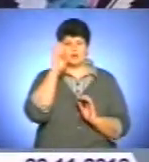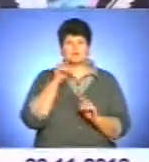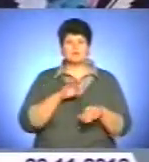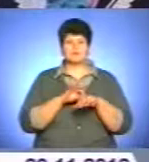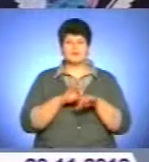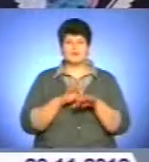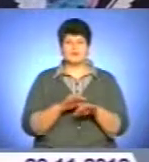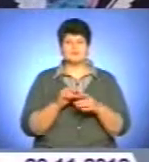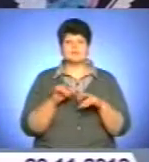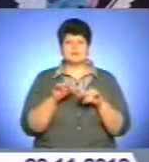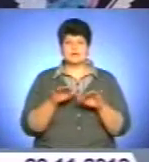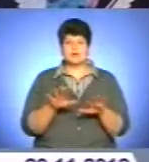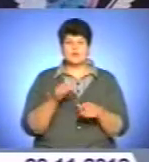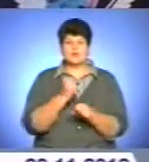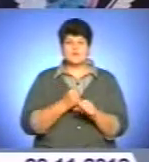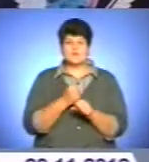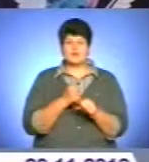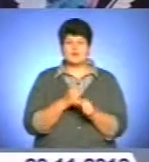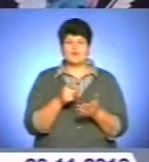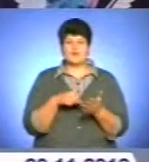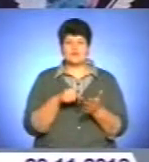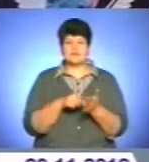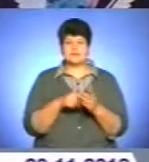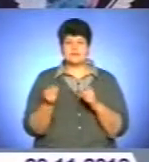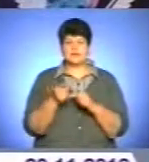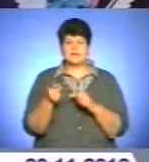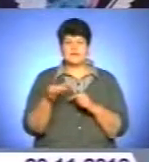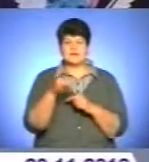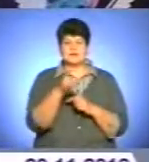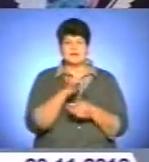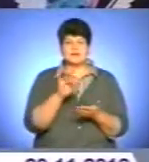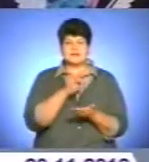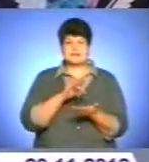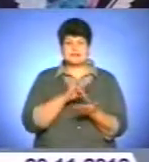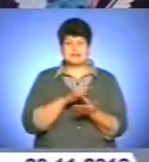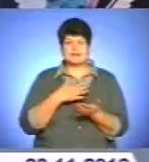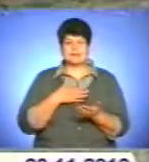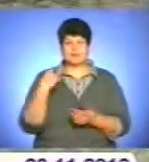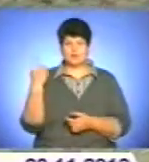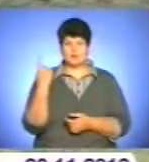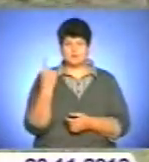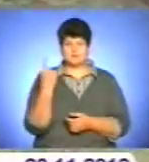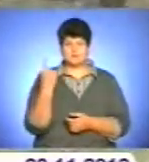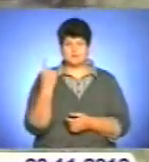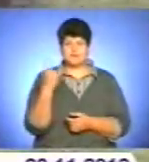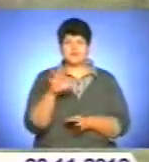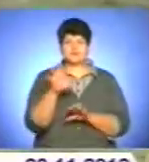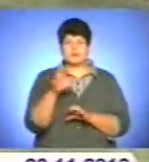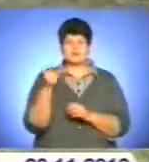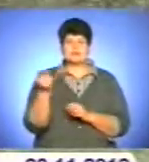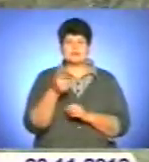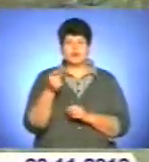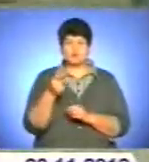заходи по відпрацюванню міста Тернополя та районних центрів нашої області. Собаки з Тернопільського